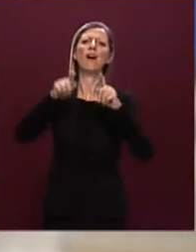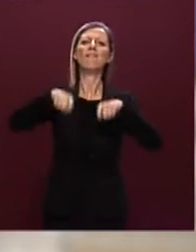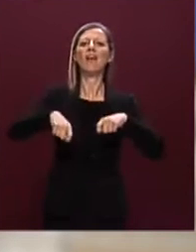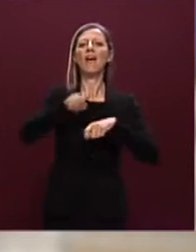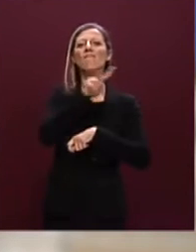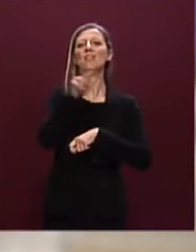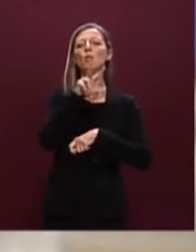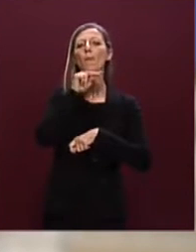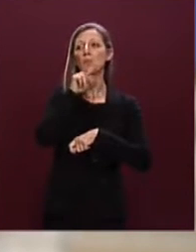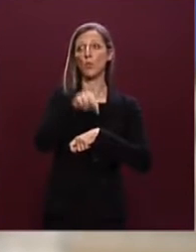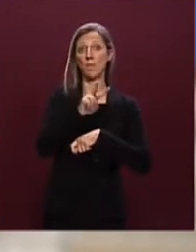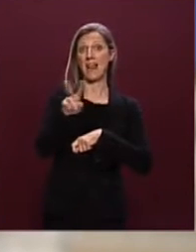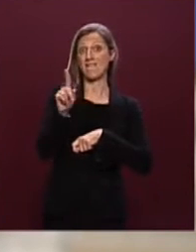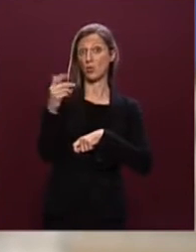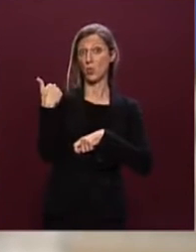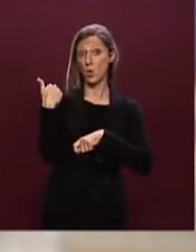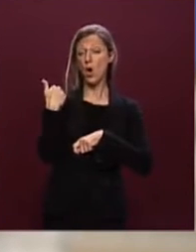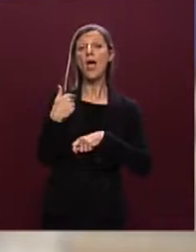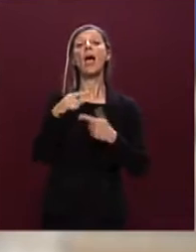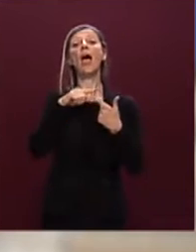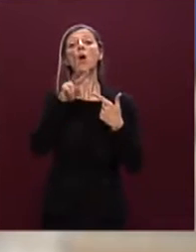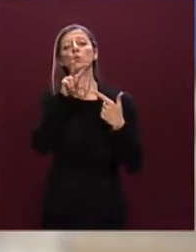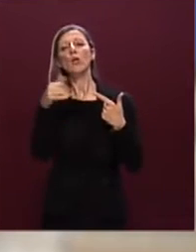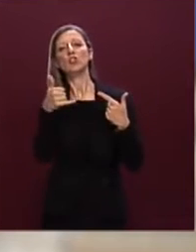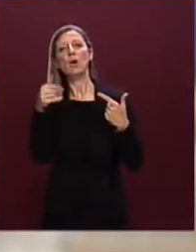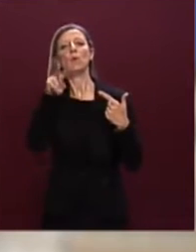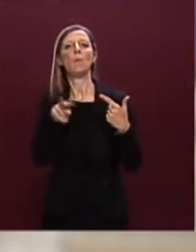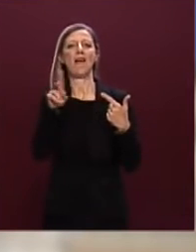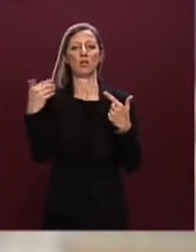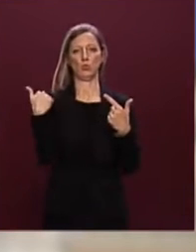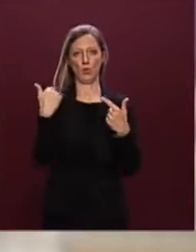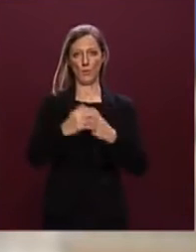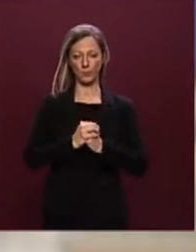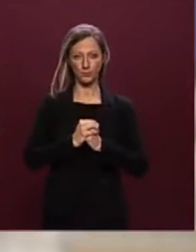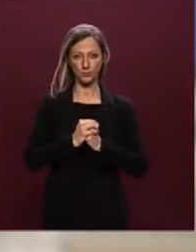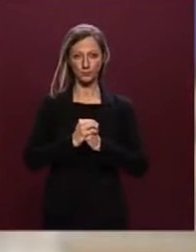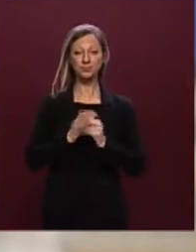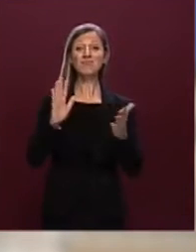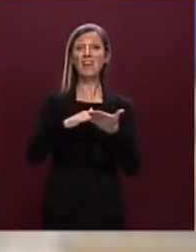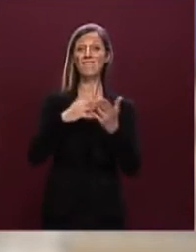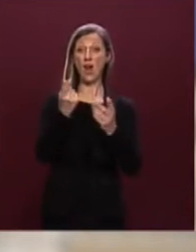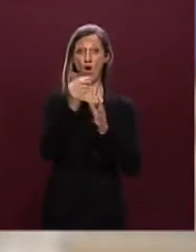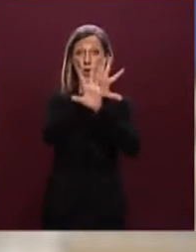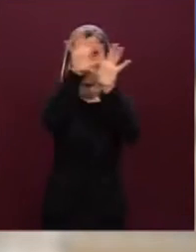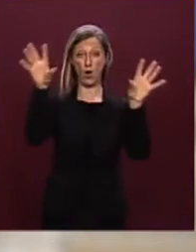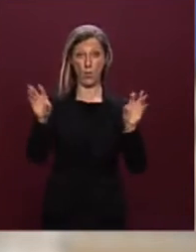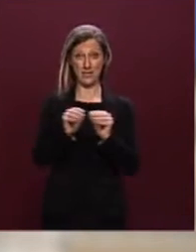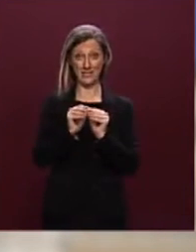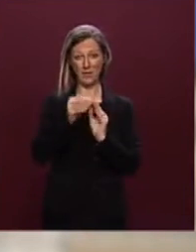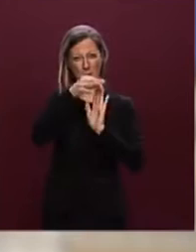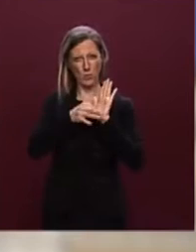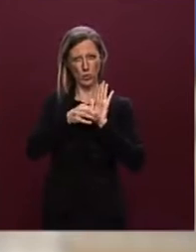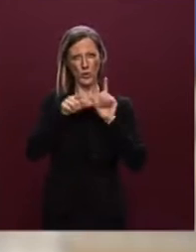22 marzo del 2021 e il 2 dicembre del 2021 il valore complessivo di questa misura di